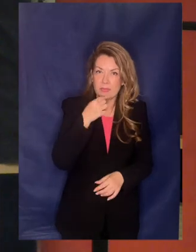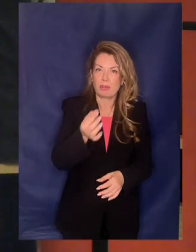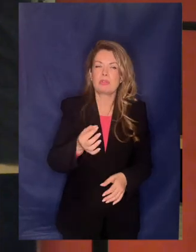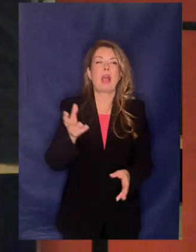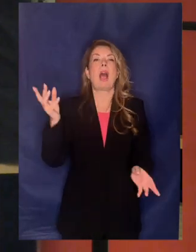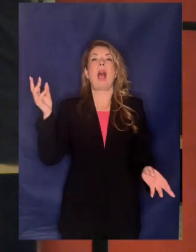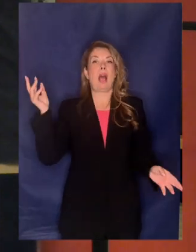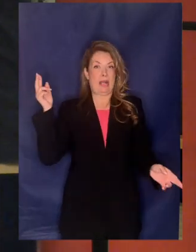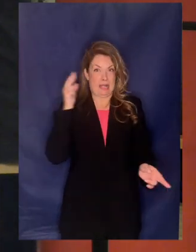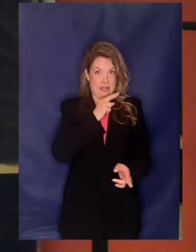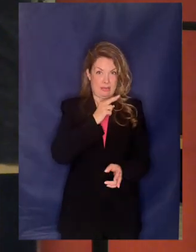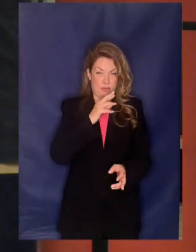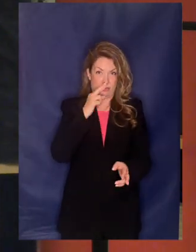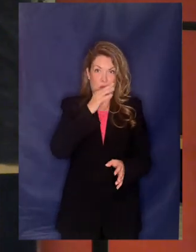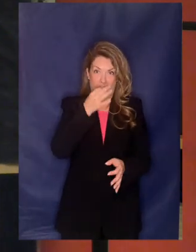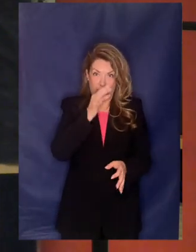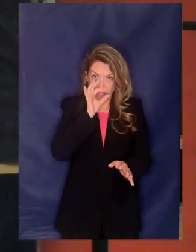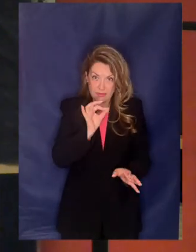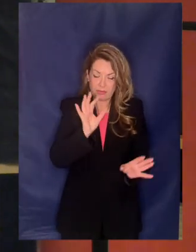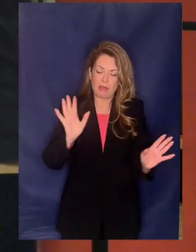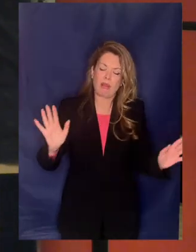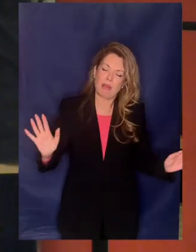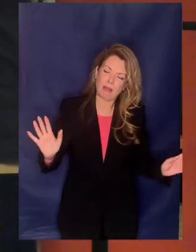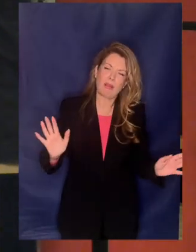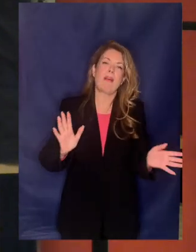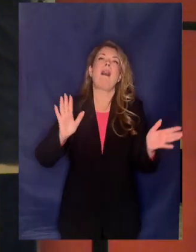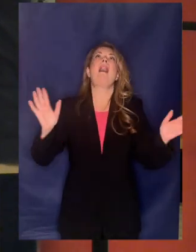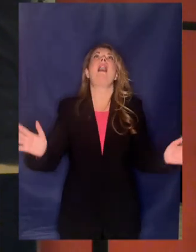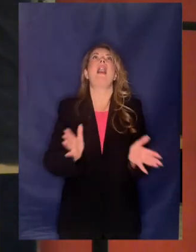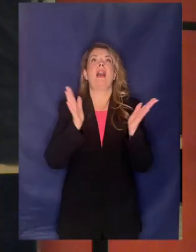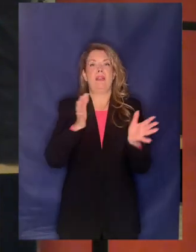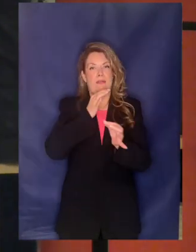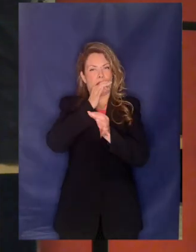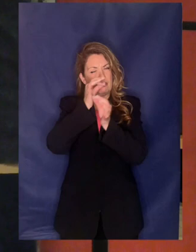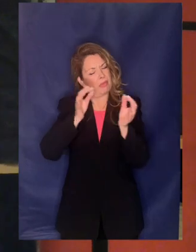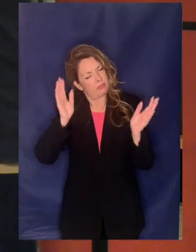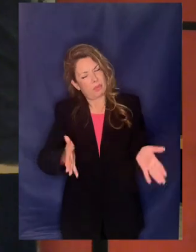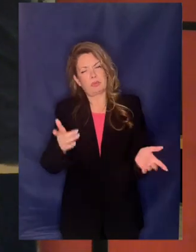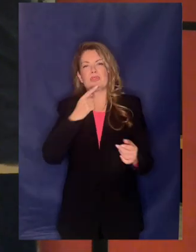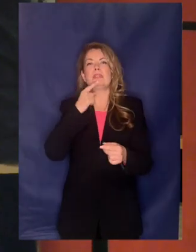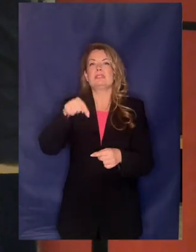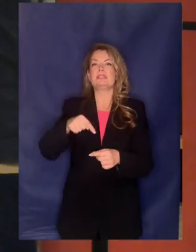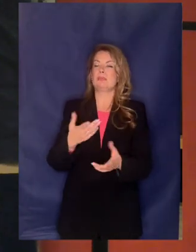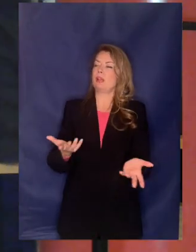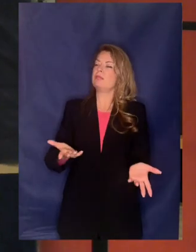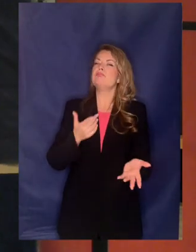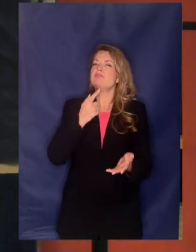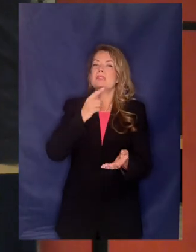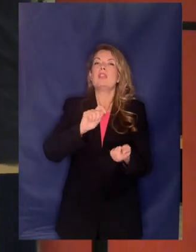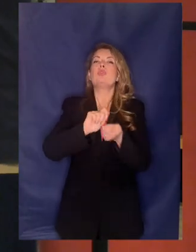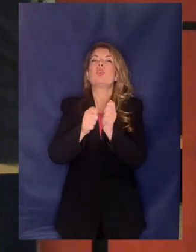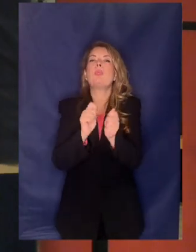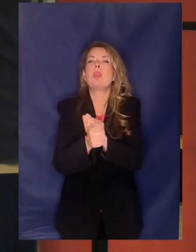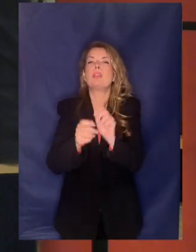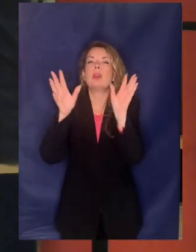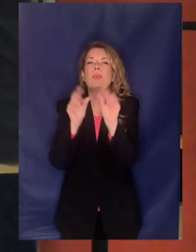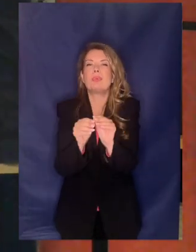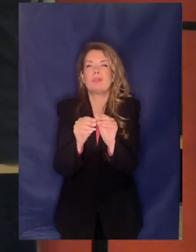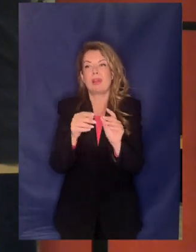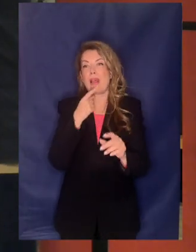σπεύσει να δηλώσει ότι όπως ακούσατε και σήμερα θα μπορούσε να εισάγει την τροπολογία